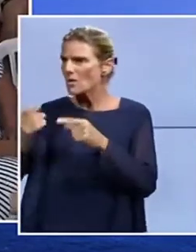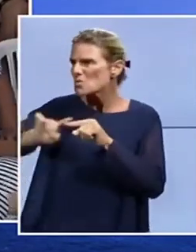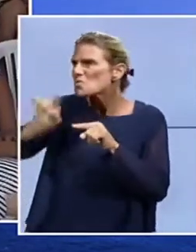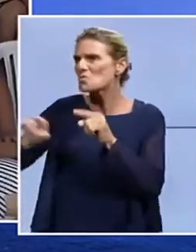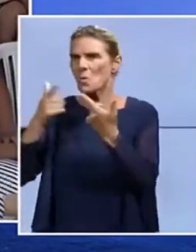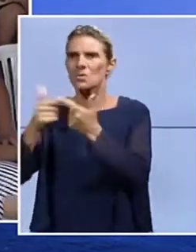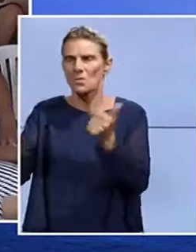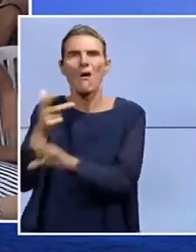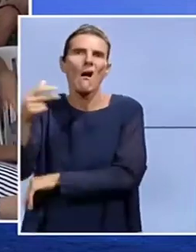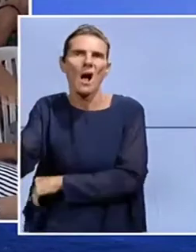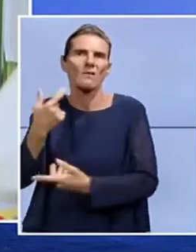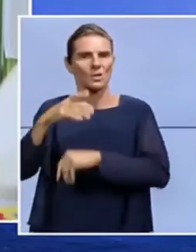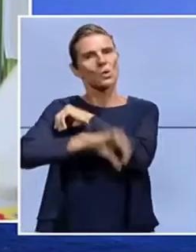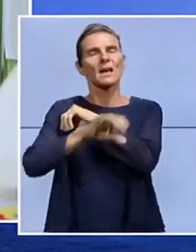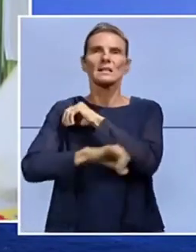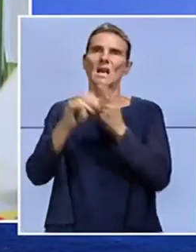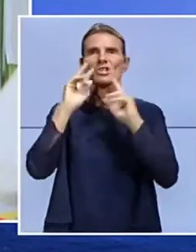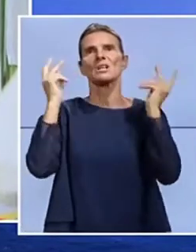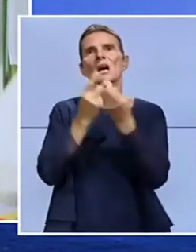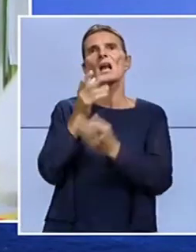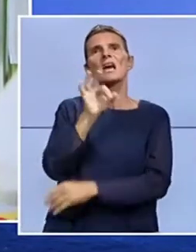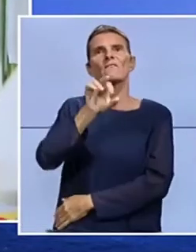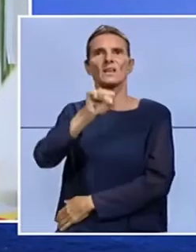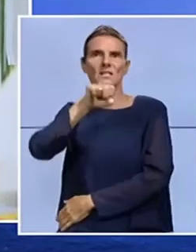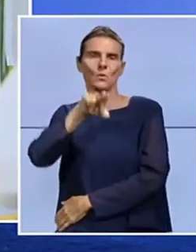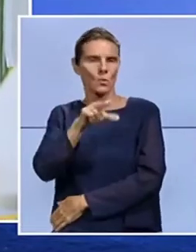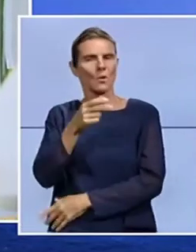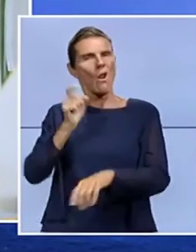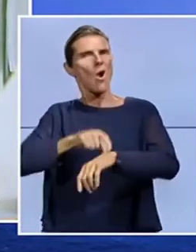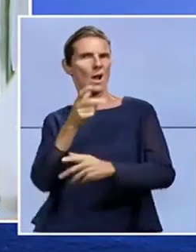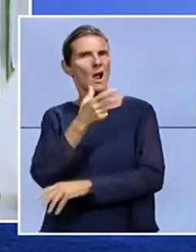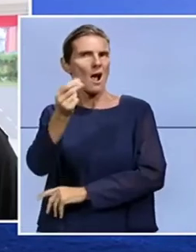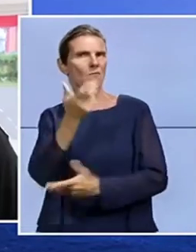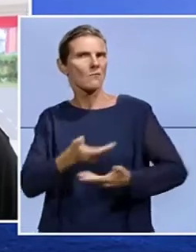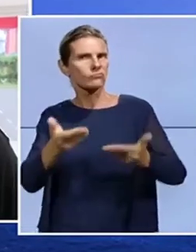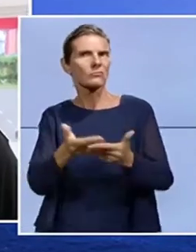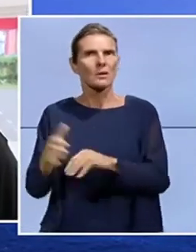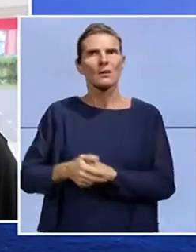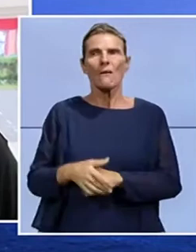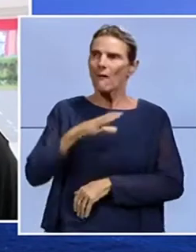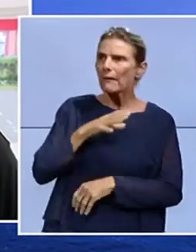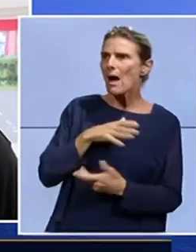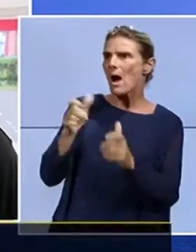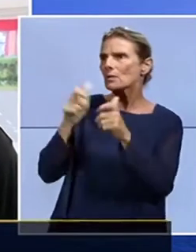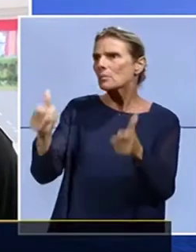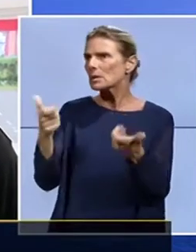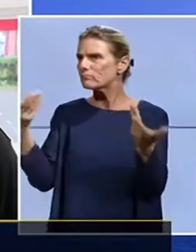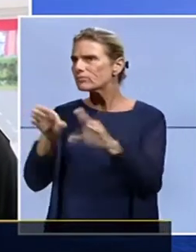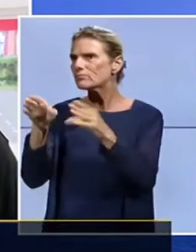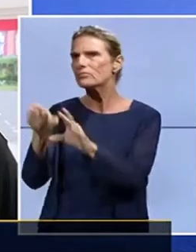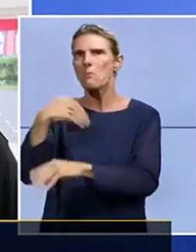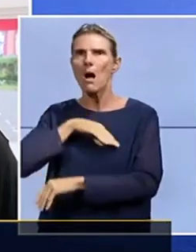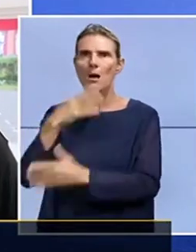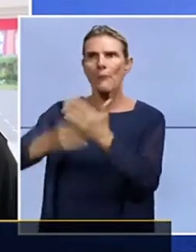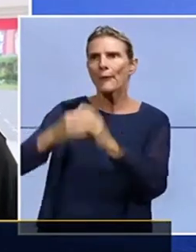écoles. Pour le secrétaire général de la FSU, l'heure est grave. Beaucoup d'établissements ont fermé pour des raisons d'absence d'eau. Beaucoup d